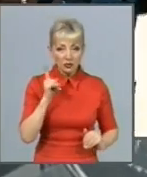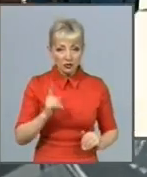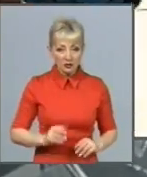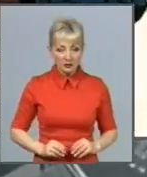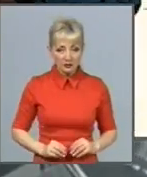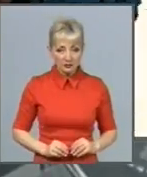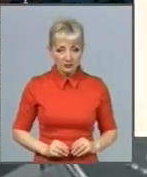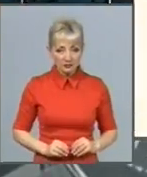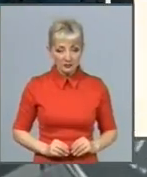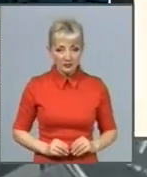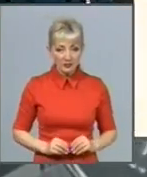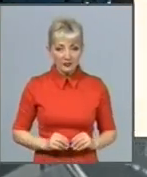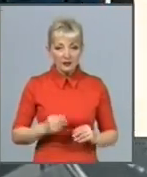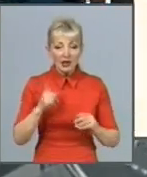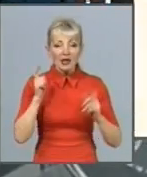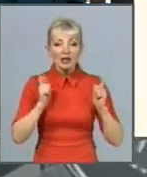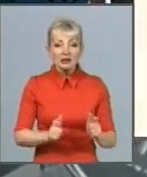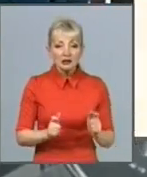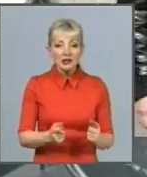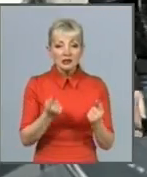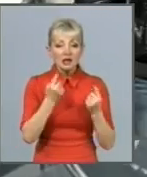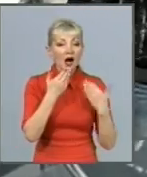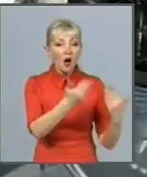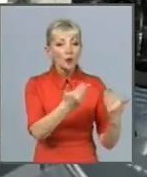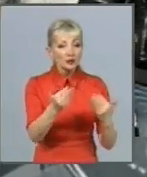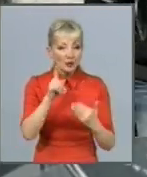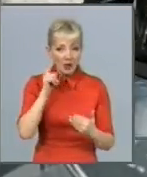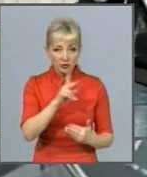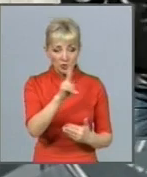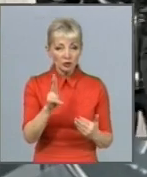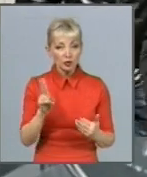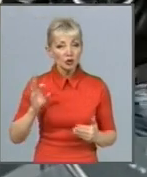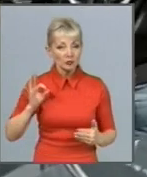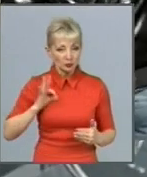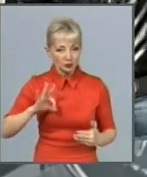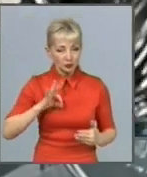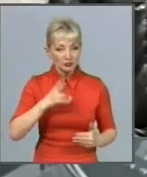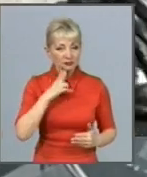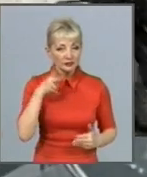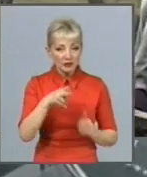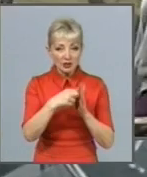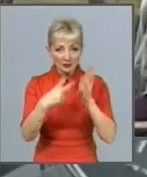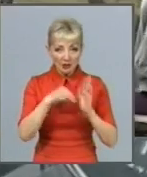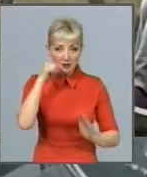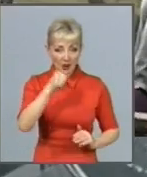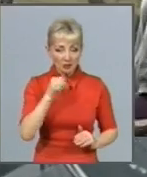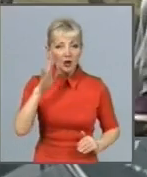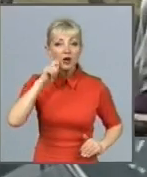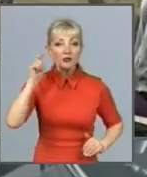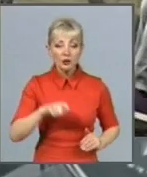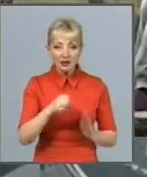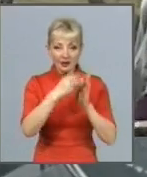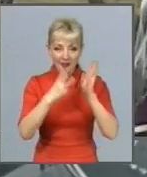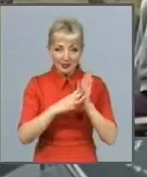Згідно з глобальним опитуванням молоді щодо вживання тютюну у 2017 році, в Україні 18,4